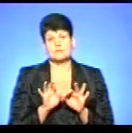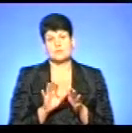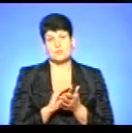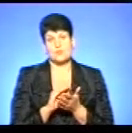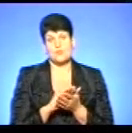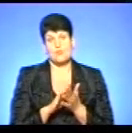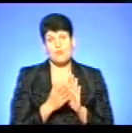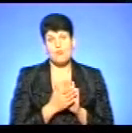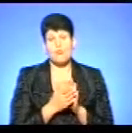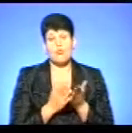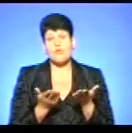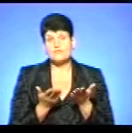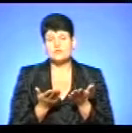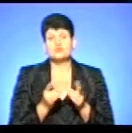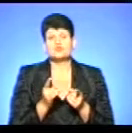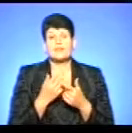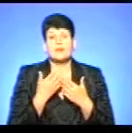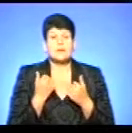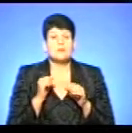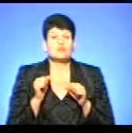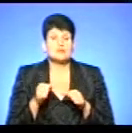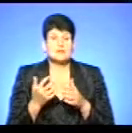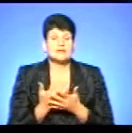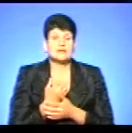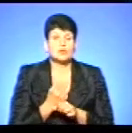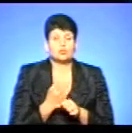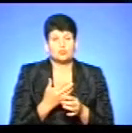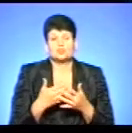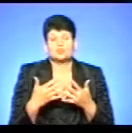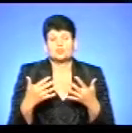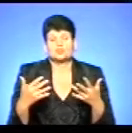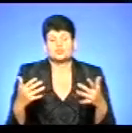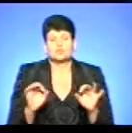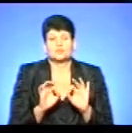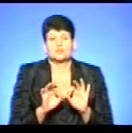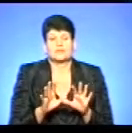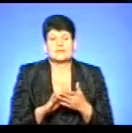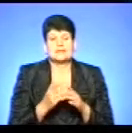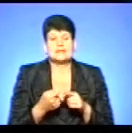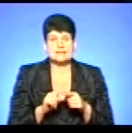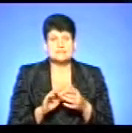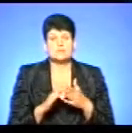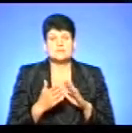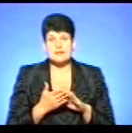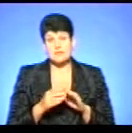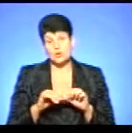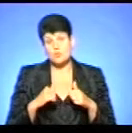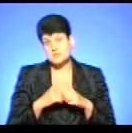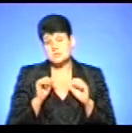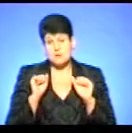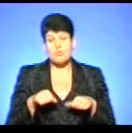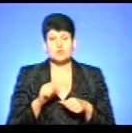тобто розказати про умови, що немає можливості найти роботи і так далі, обґрунтувати ці обставини. І комісія може